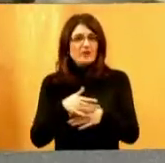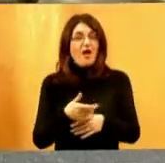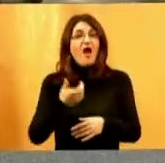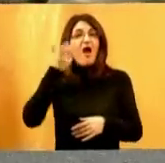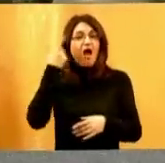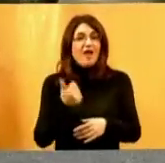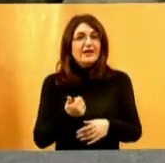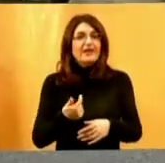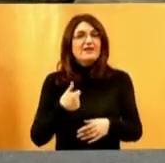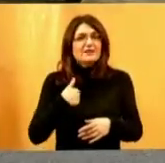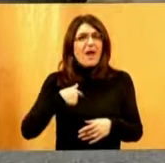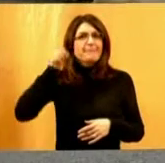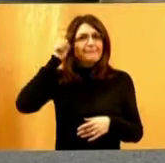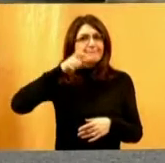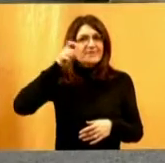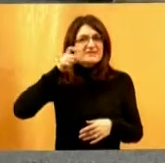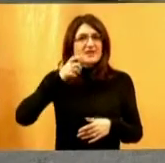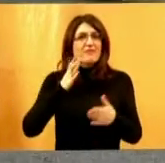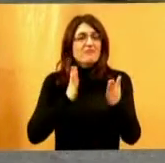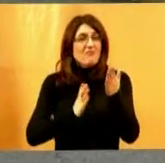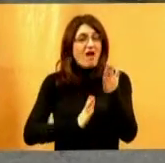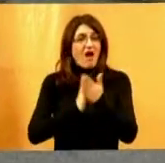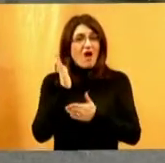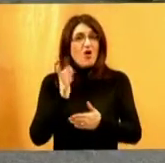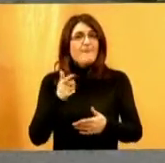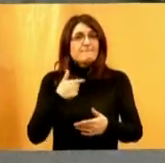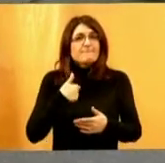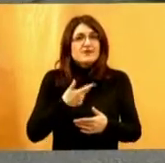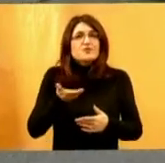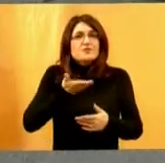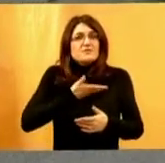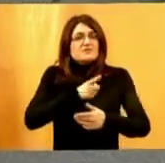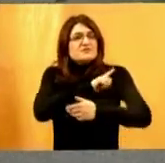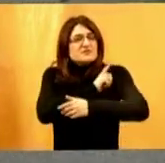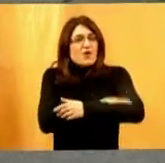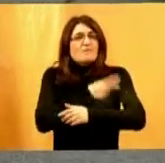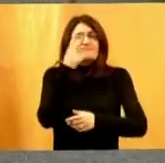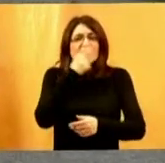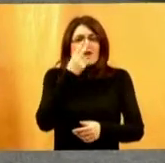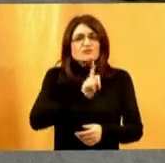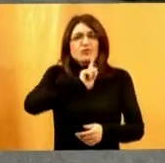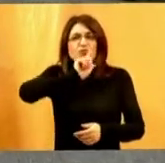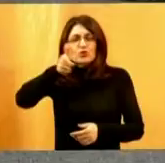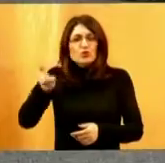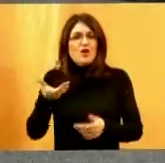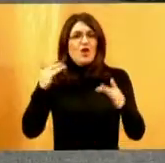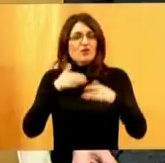Ali ja mislim da ukoliko smognemo snagu razumijeti druge, da ćemo tako učiniti